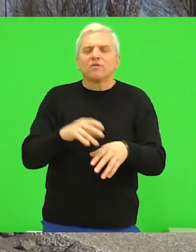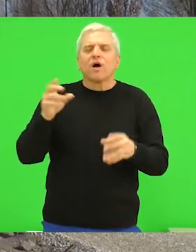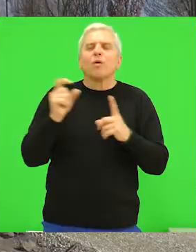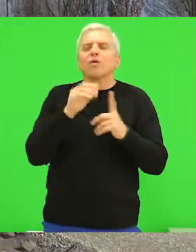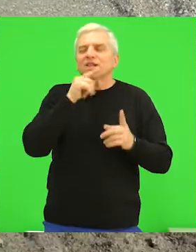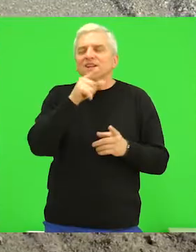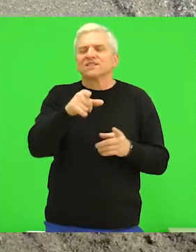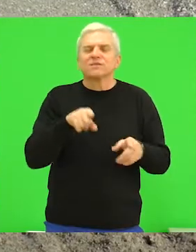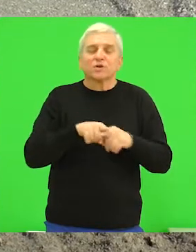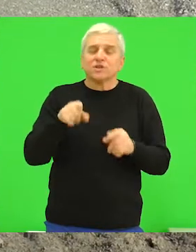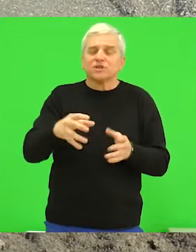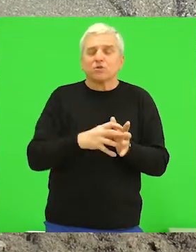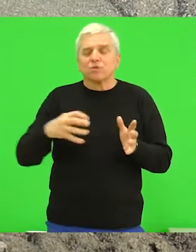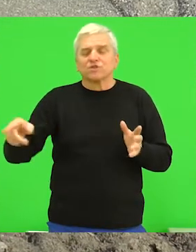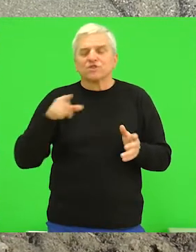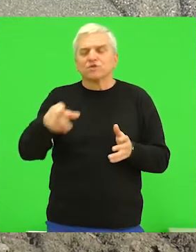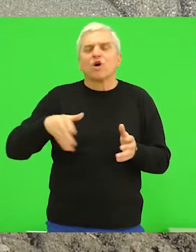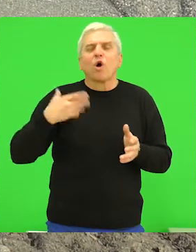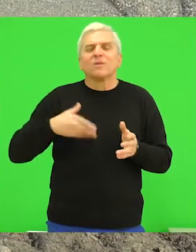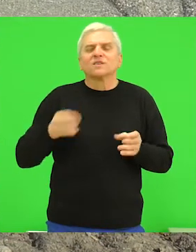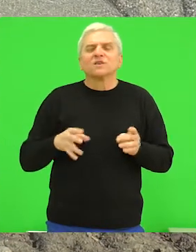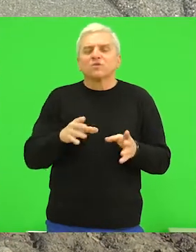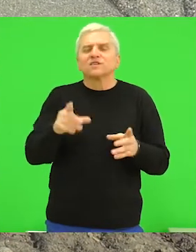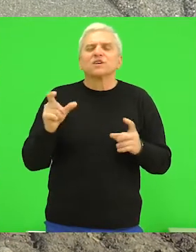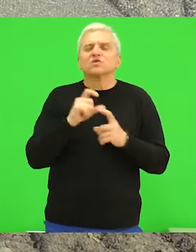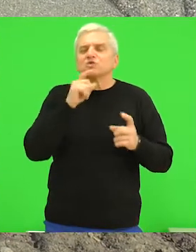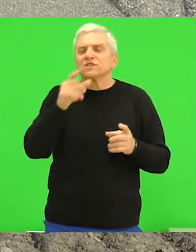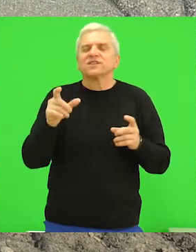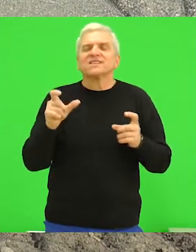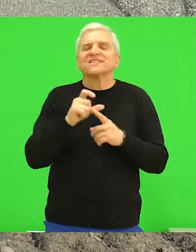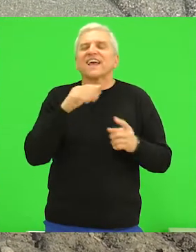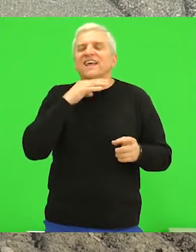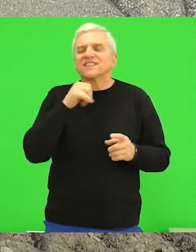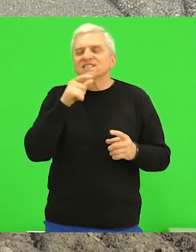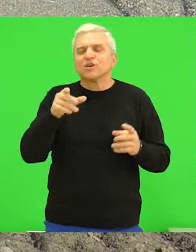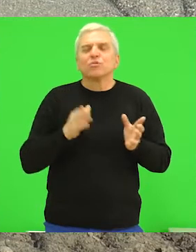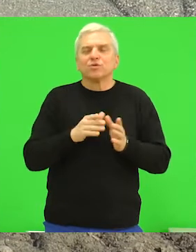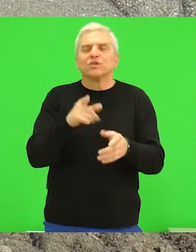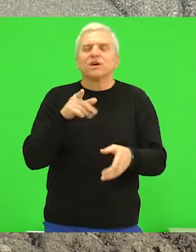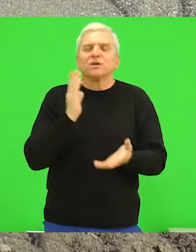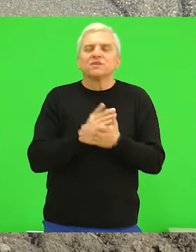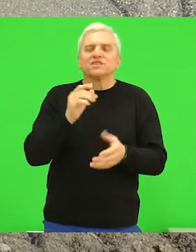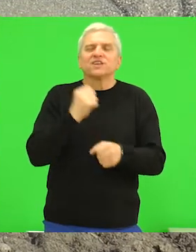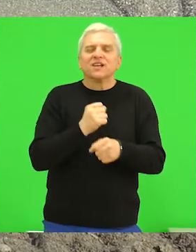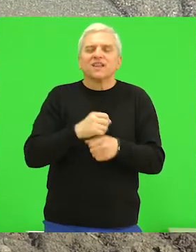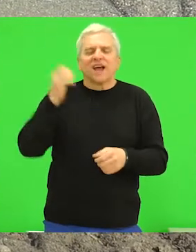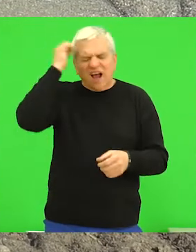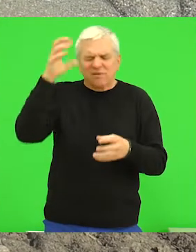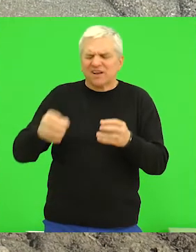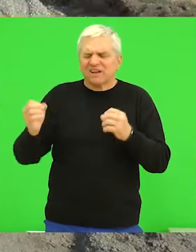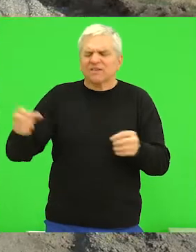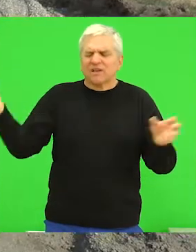Poljanicama. Također u produžetku Omladinske, Sutijeske i Segidinskog puta bit će urađeno nasipanje